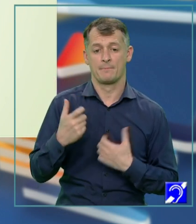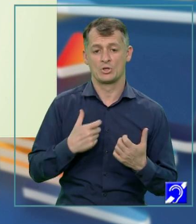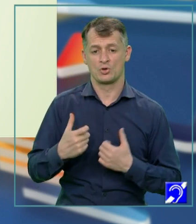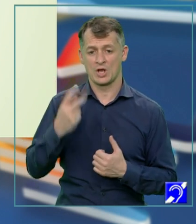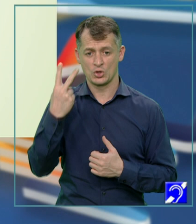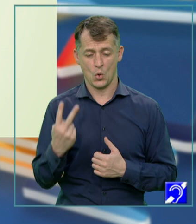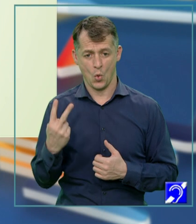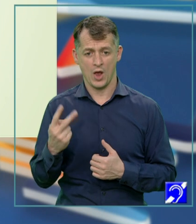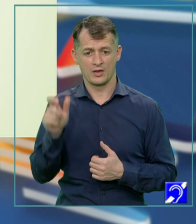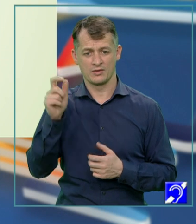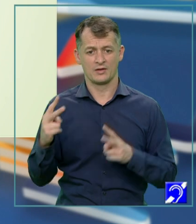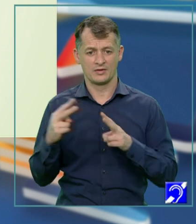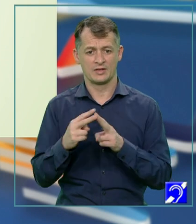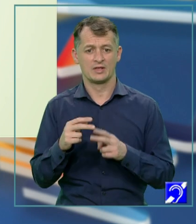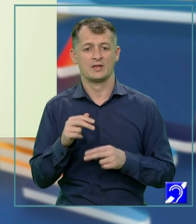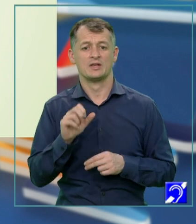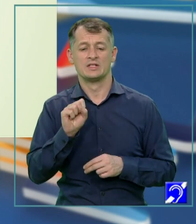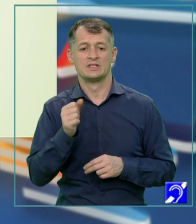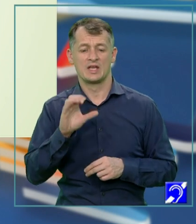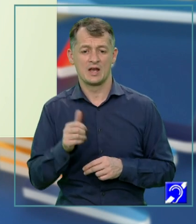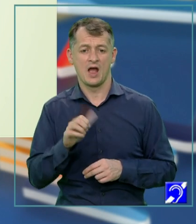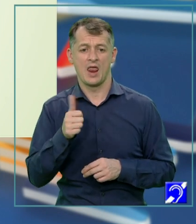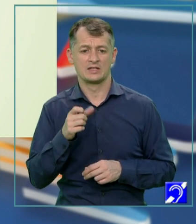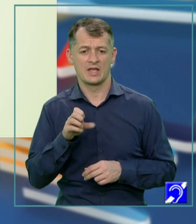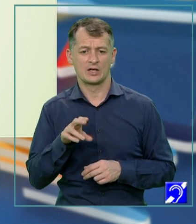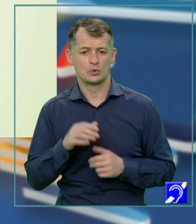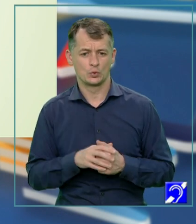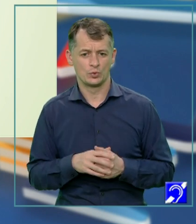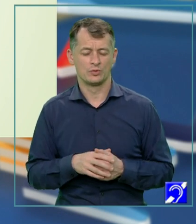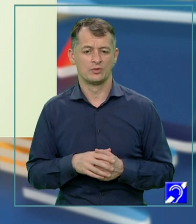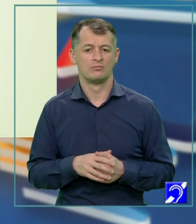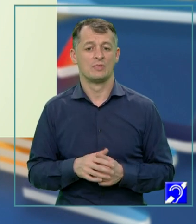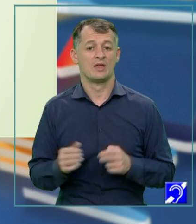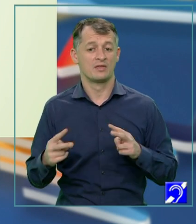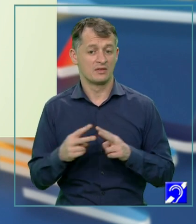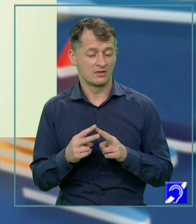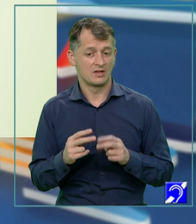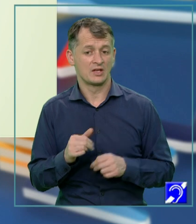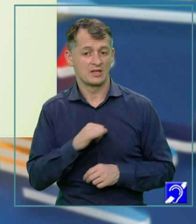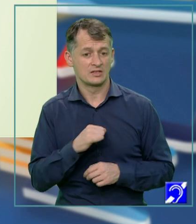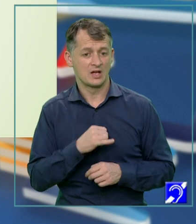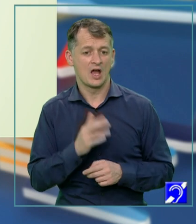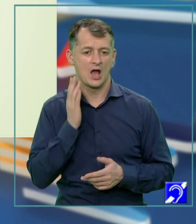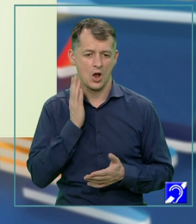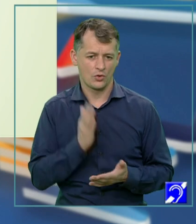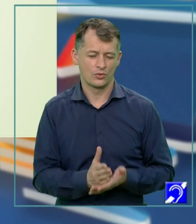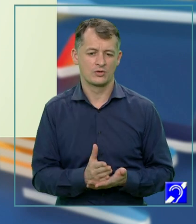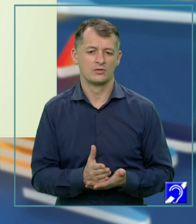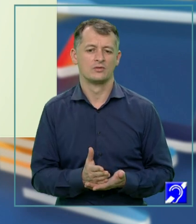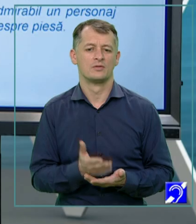regizor, Sica Alexandrescu. O întâlnire interesantă, care a contat hotărător în ceea ce privește desăvârșirea